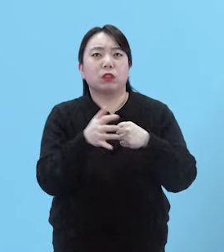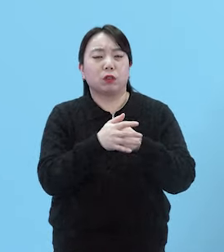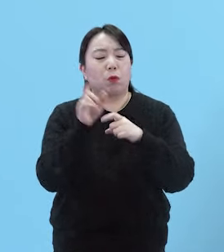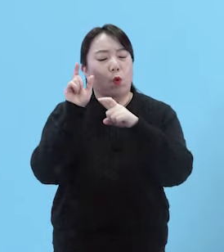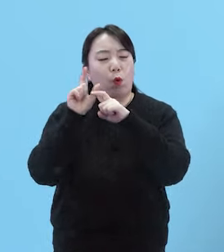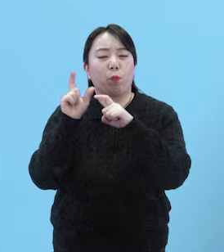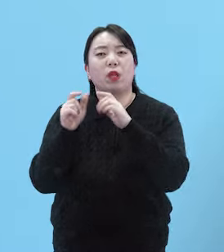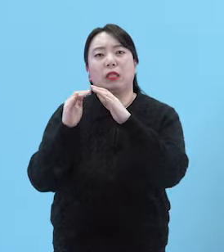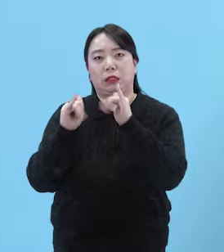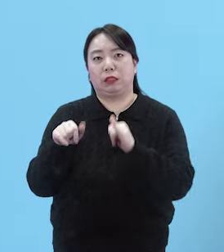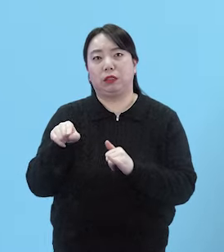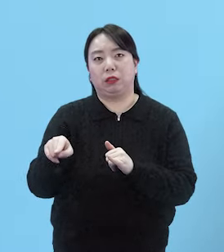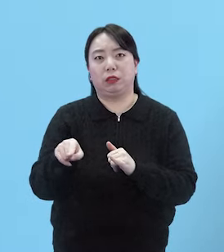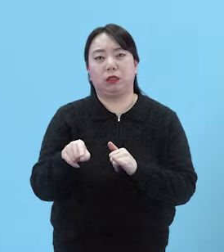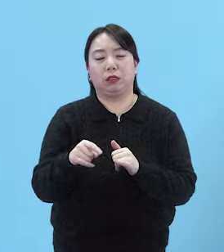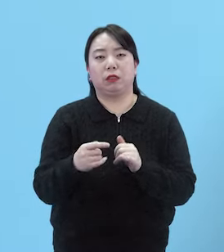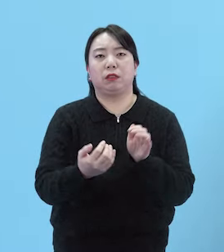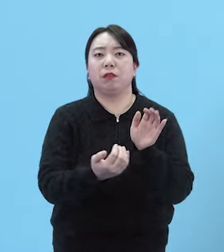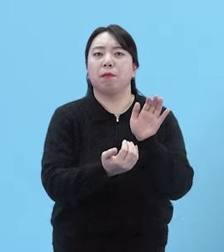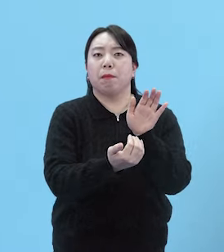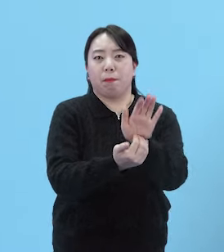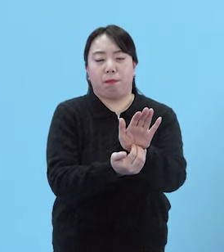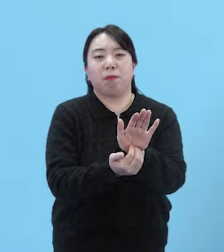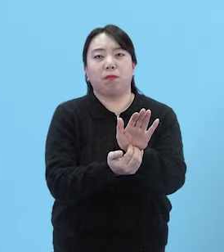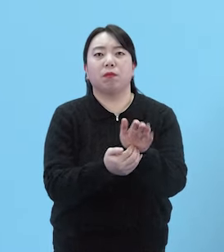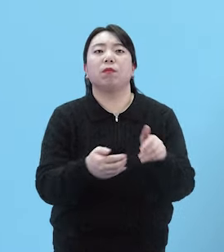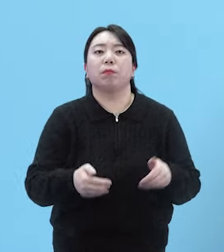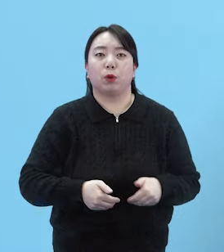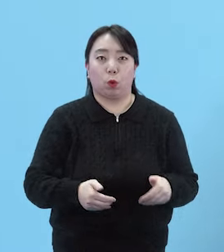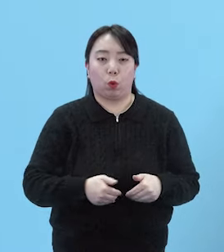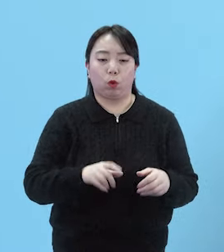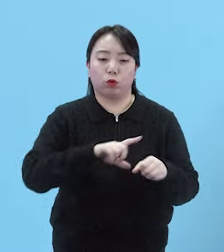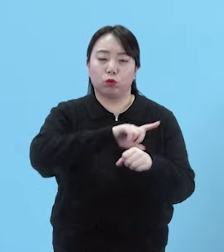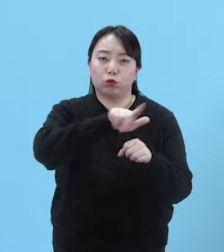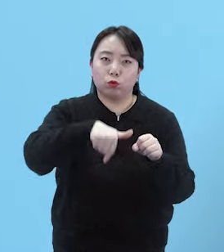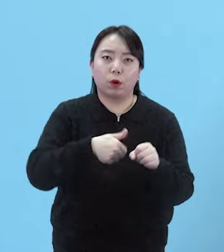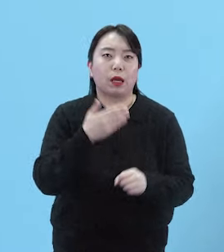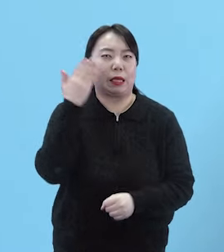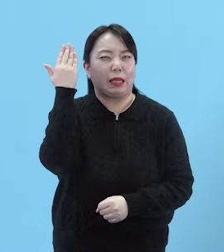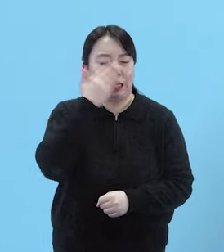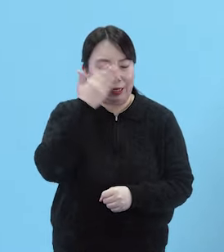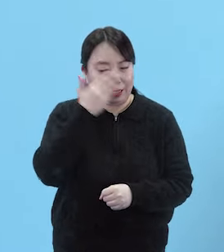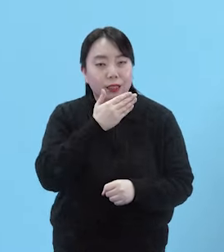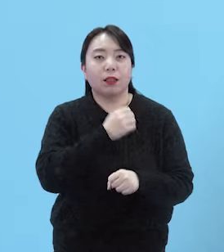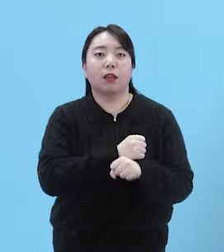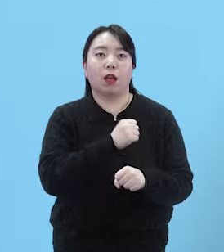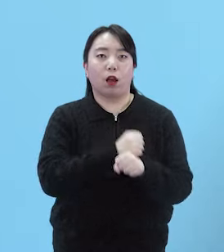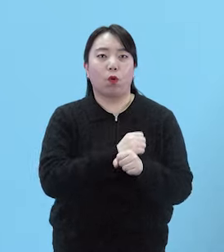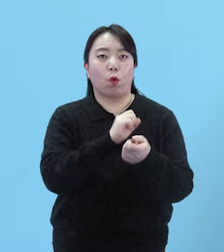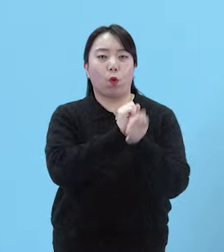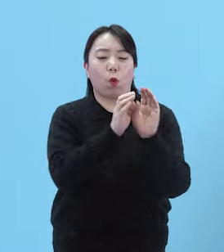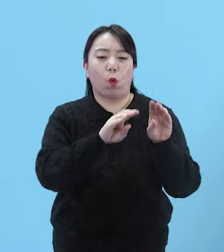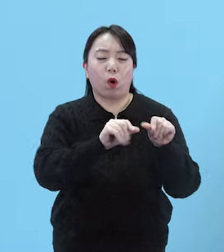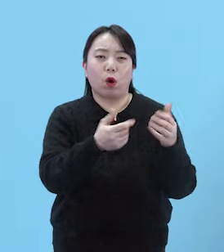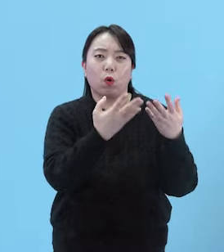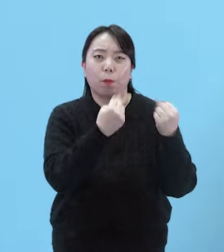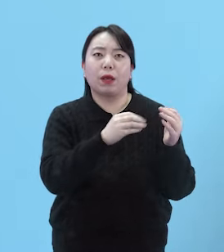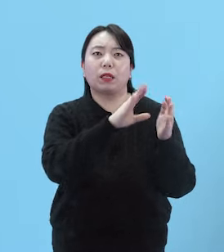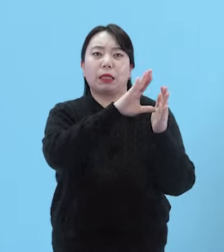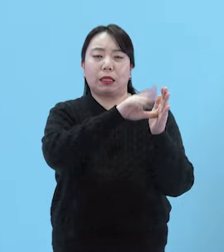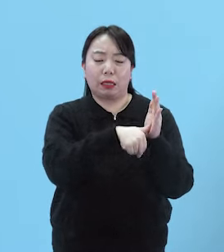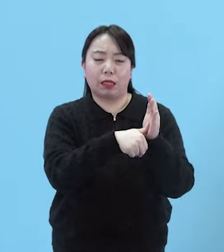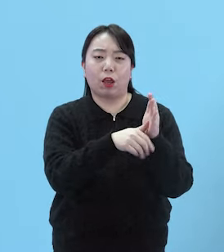알레르기는 예방이 아주 중요하다고 합니다 주변을 청결하게 유지하고 꽃가루가 많은 계절에는